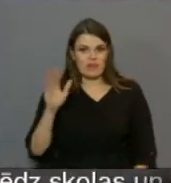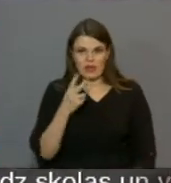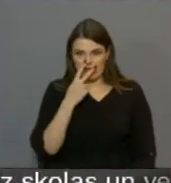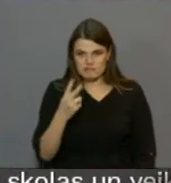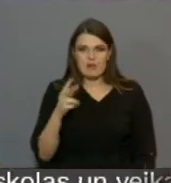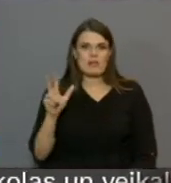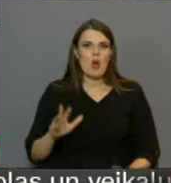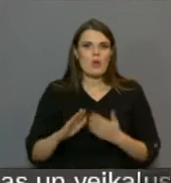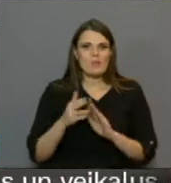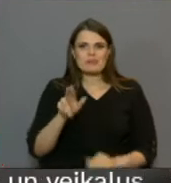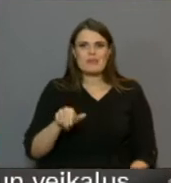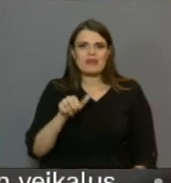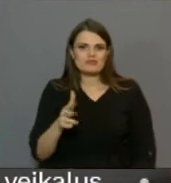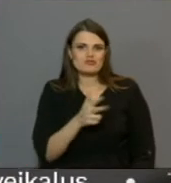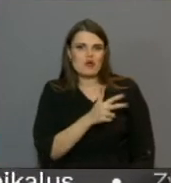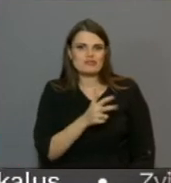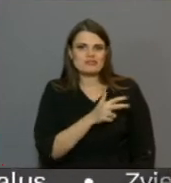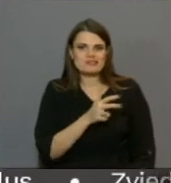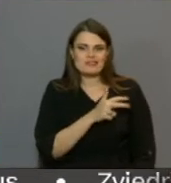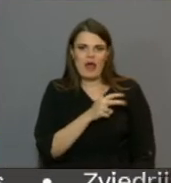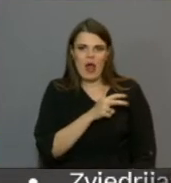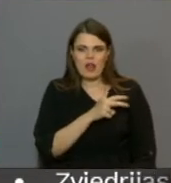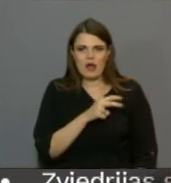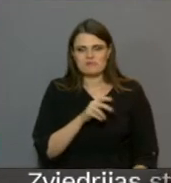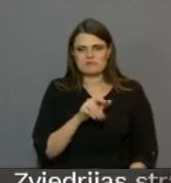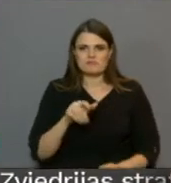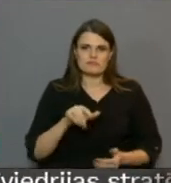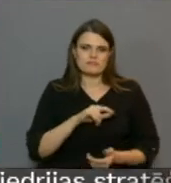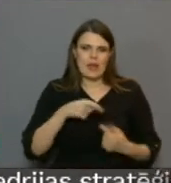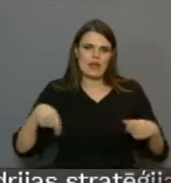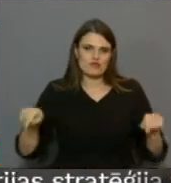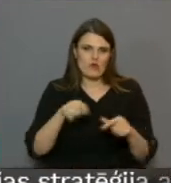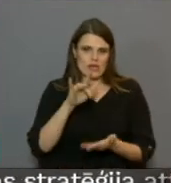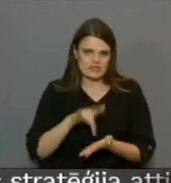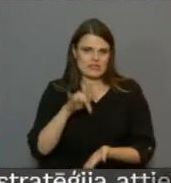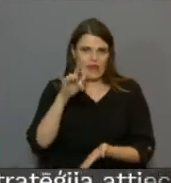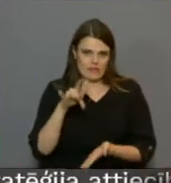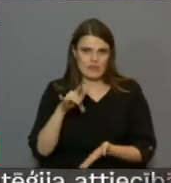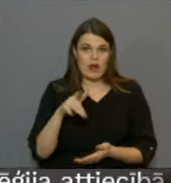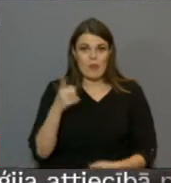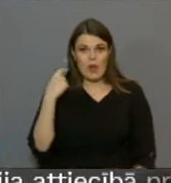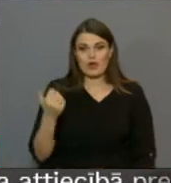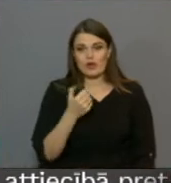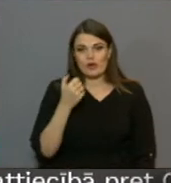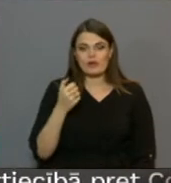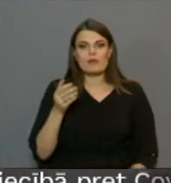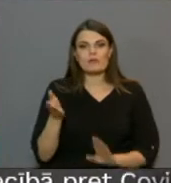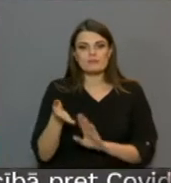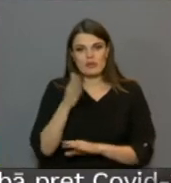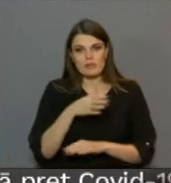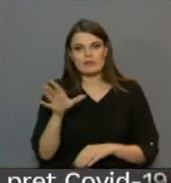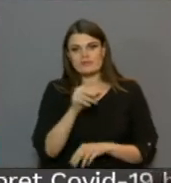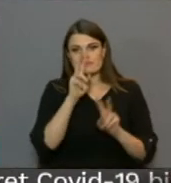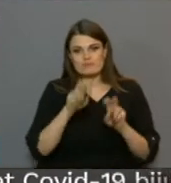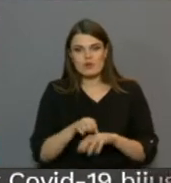Daugavpils pensionāra sociālās apkalpošanas teritoriālajā centrā. Pērn visu klientu un darbinieku testēšanas Covid-19